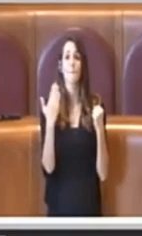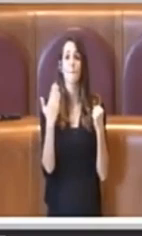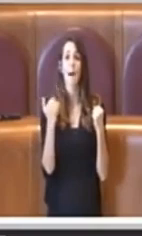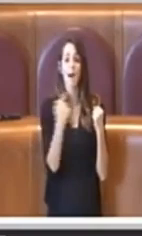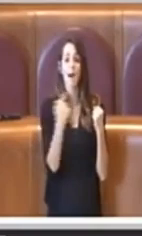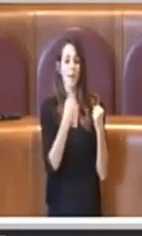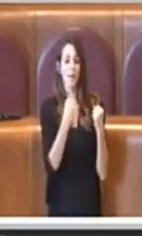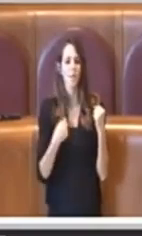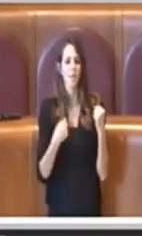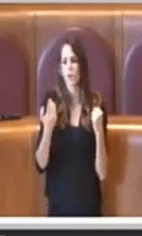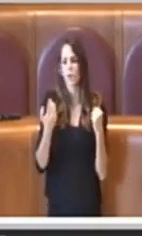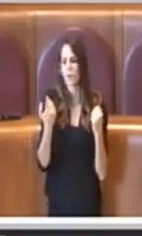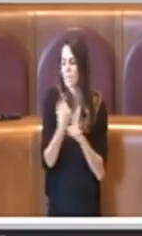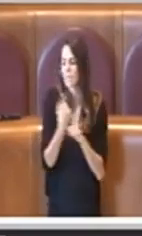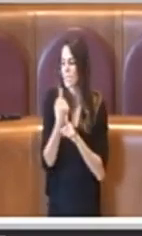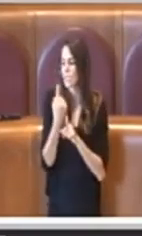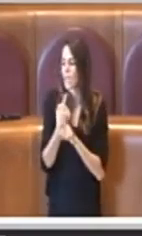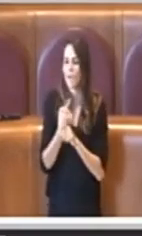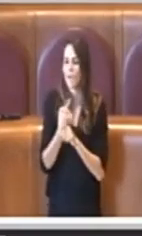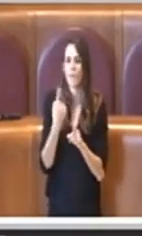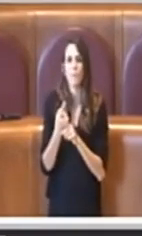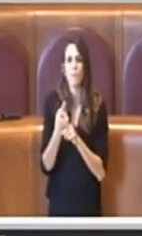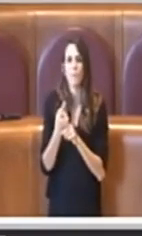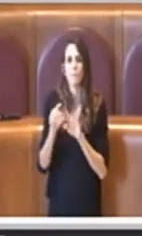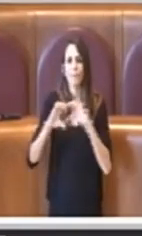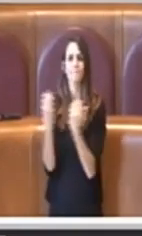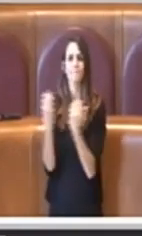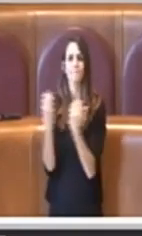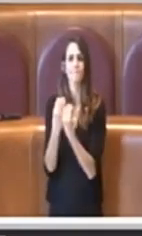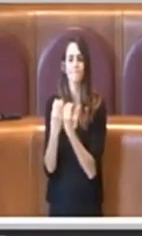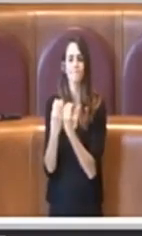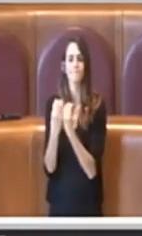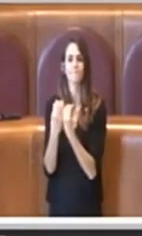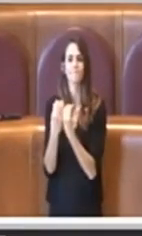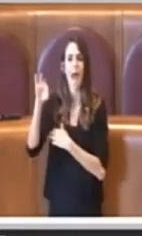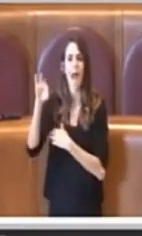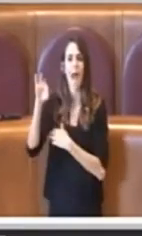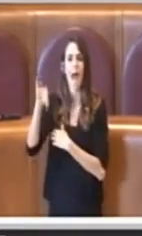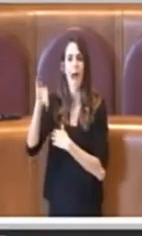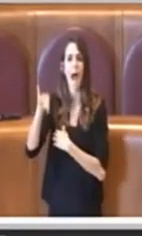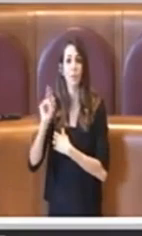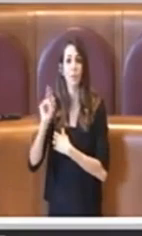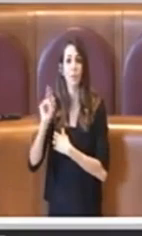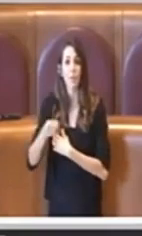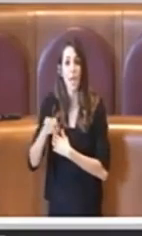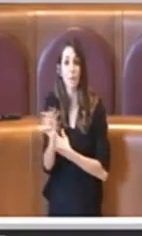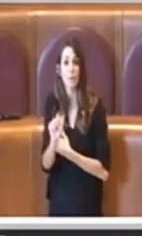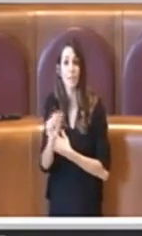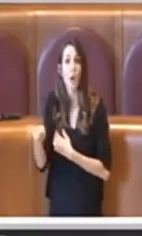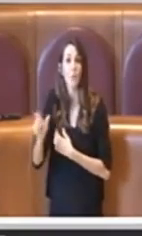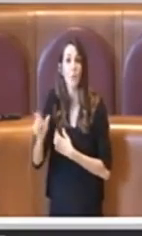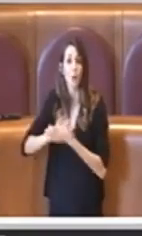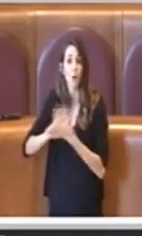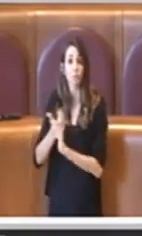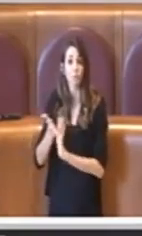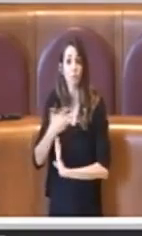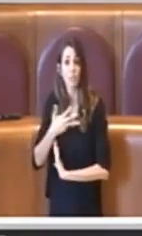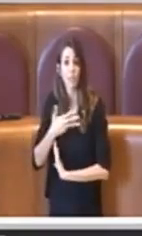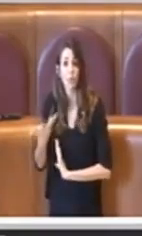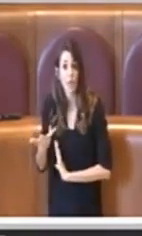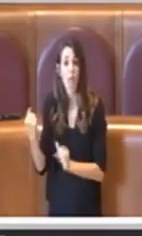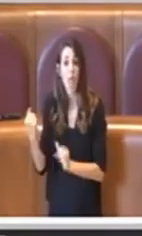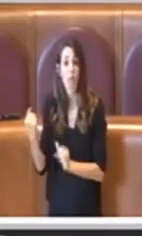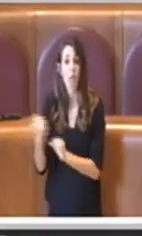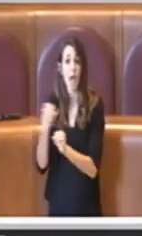a Roma perché ho il contratto e devo venire a lavorare? E questo è un problema ulteriore che si innesca